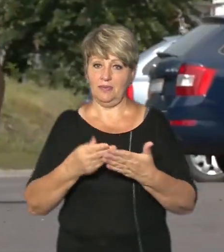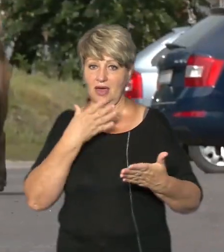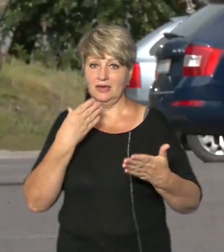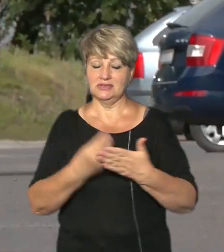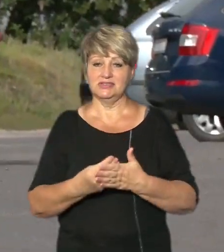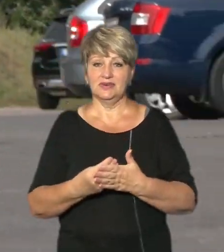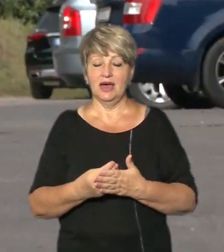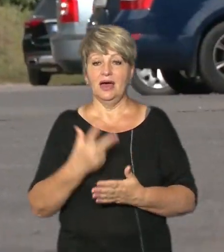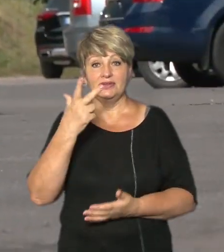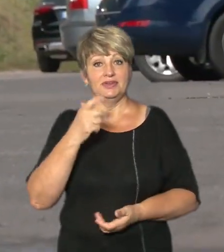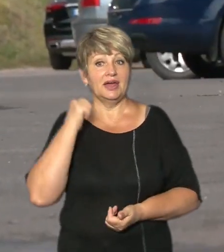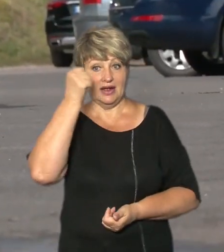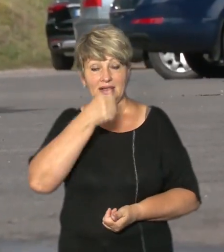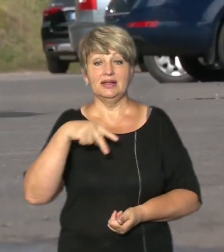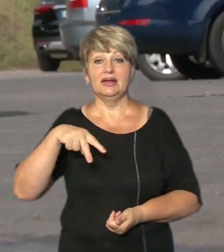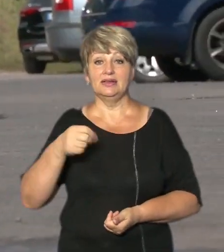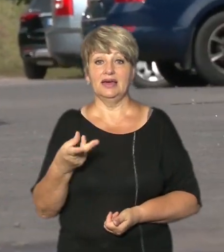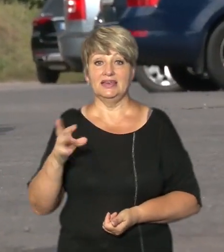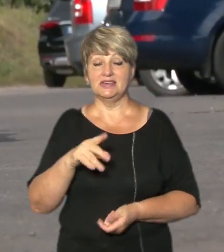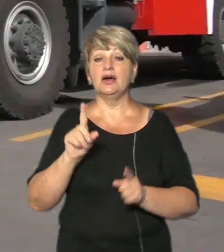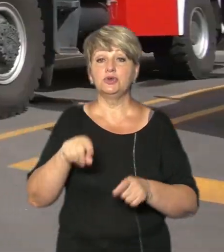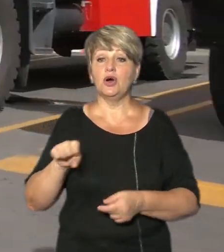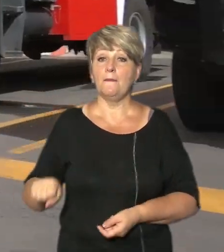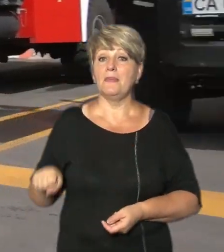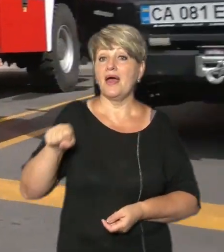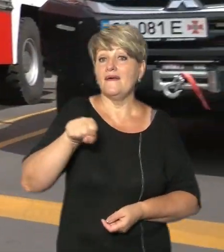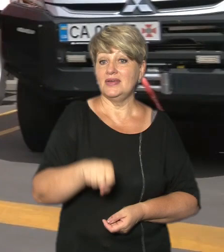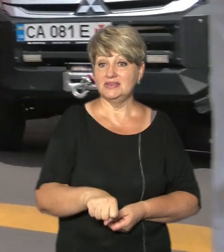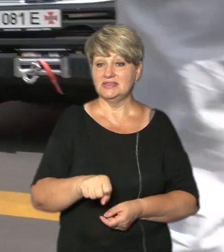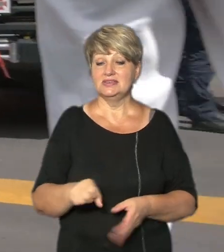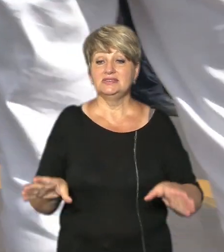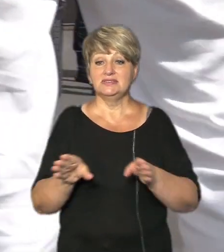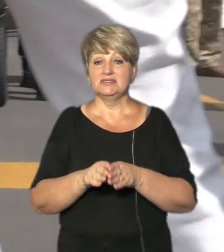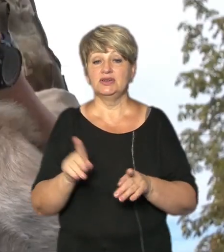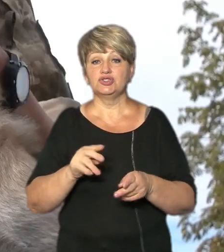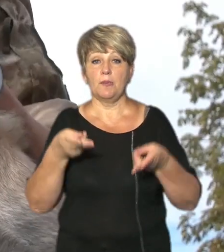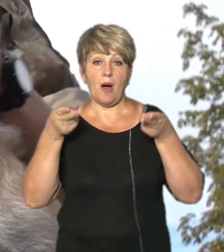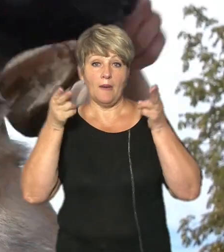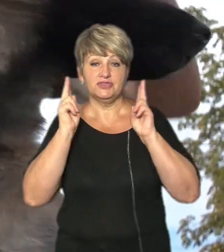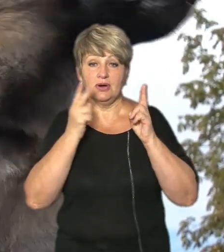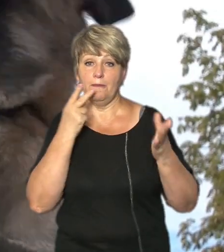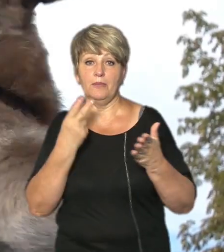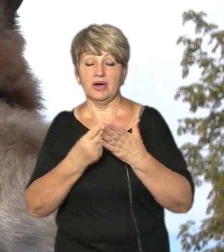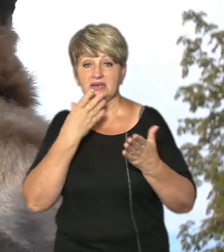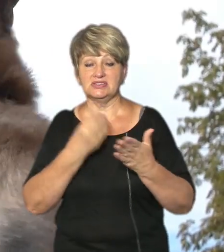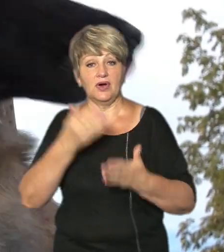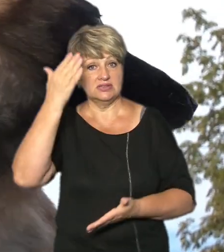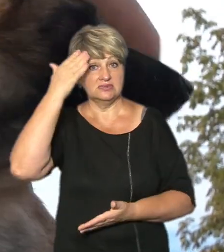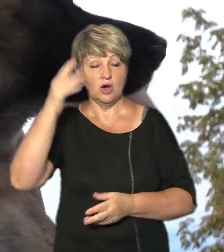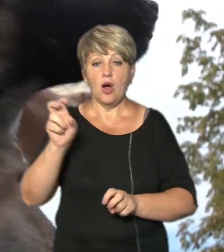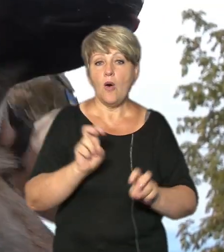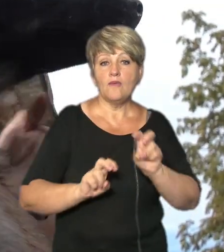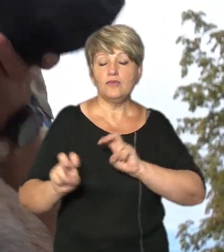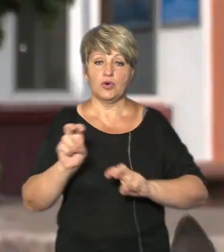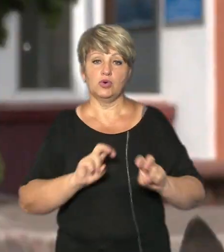Трирічну Лесі також привезли на презентацію Марки з патроном Аби бельгійська вівчарка продемонструвала свої здібності в розшуку,